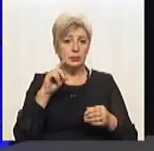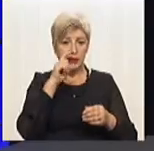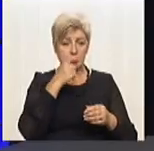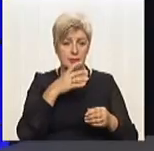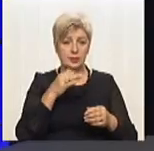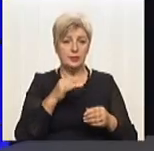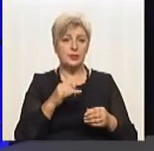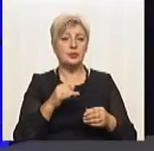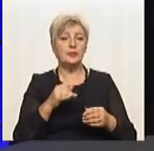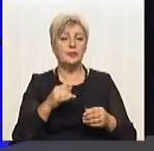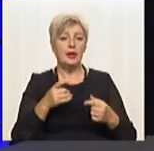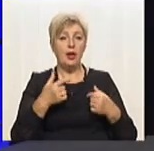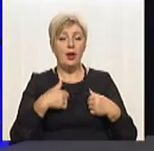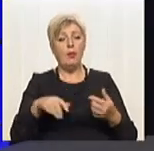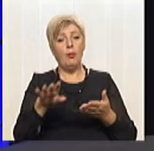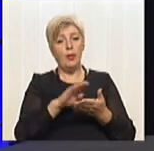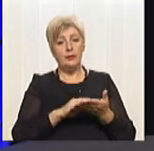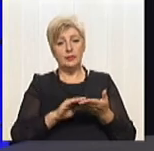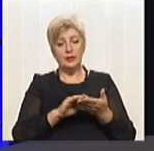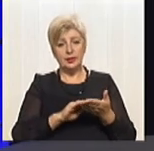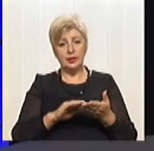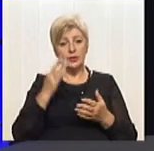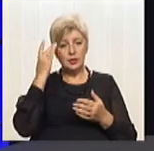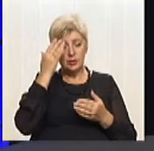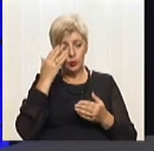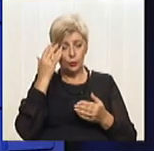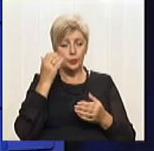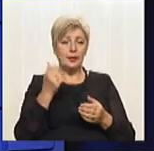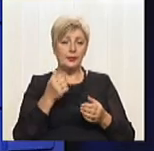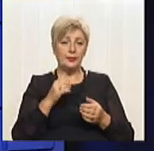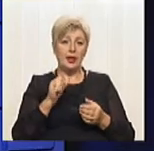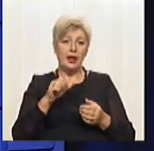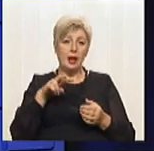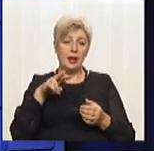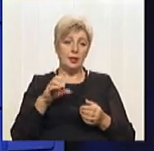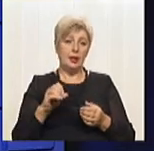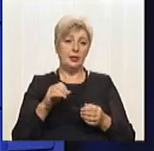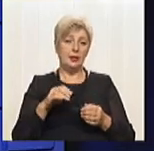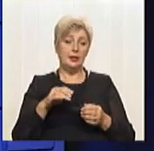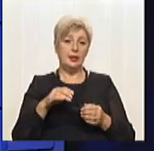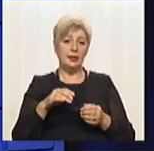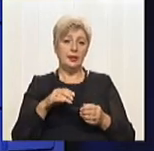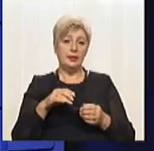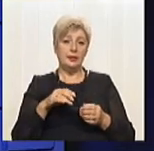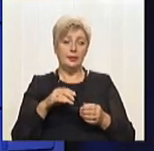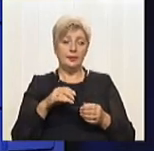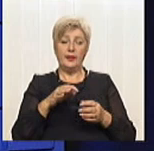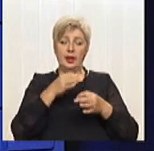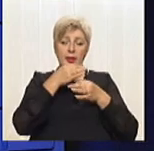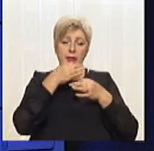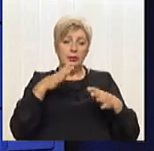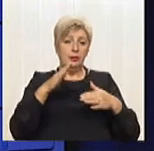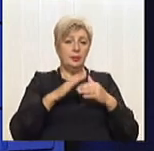Так повторилася думка про діоксид хлору. Але абсолютно, це будь-який фахівець